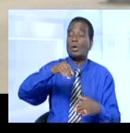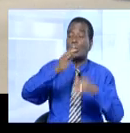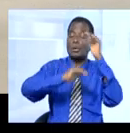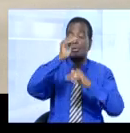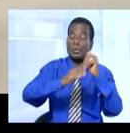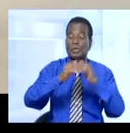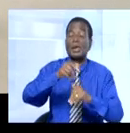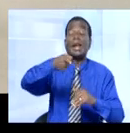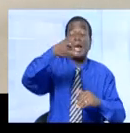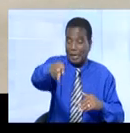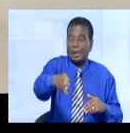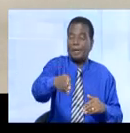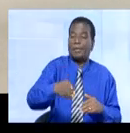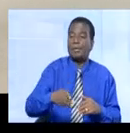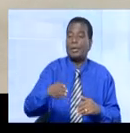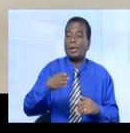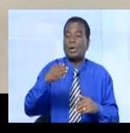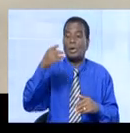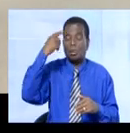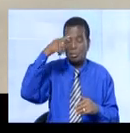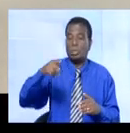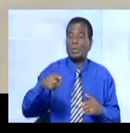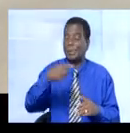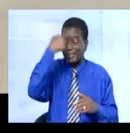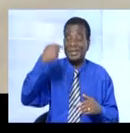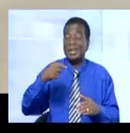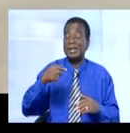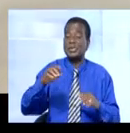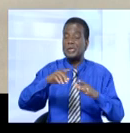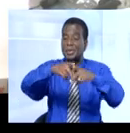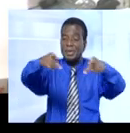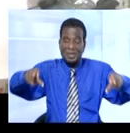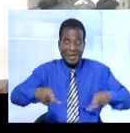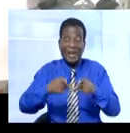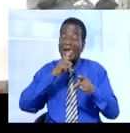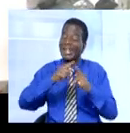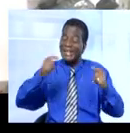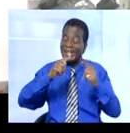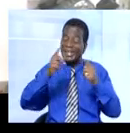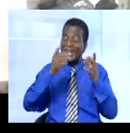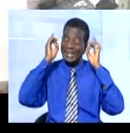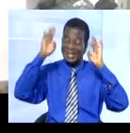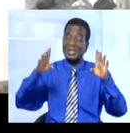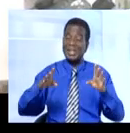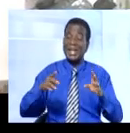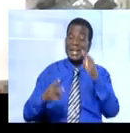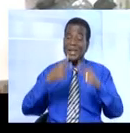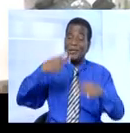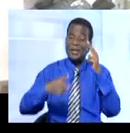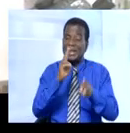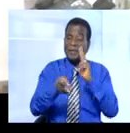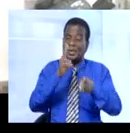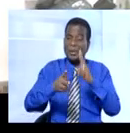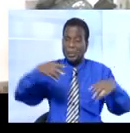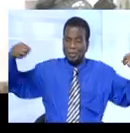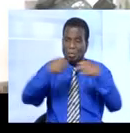de construction de ce monsieur dans le cadre de la fluidité routière et de permettre que le collège international Mermoz qui est à côté puisse